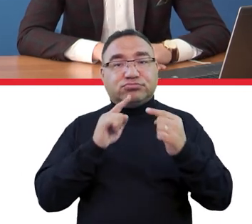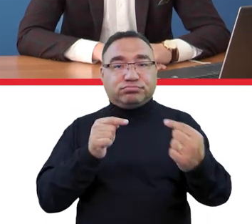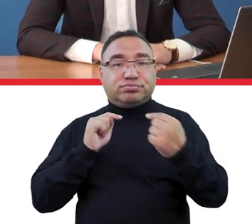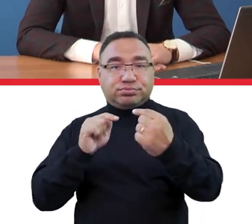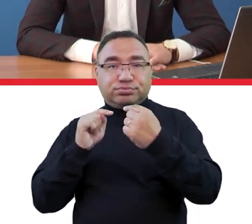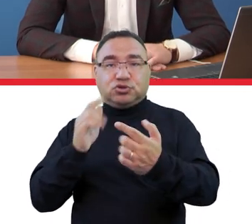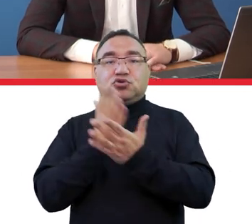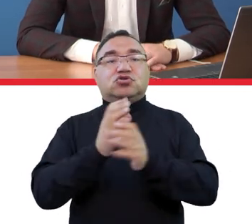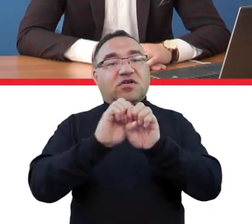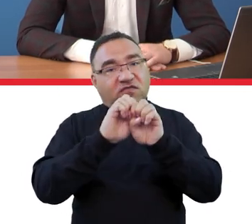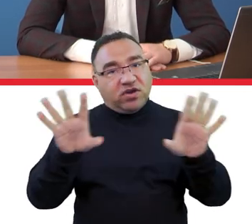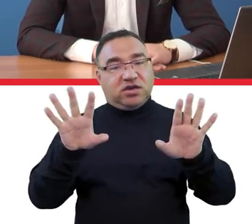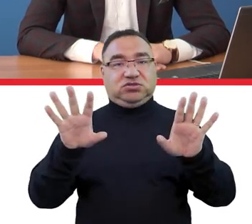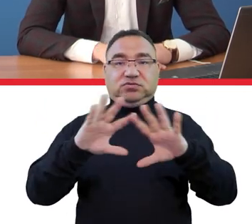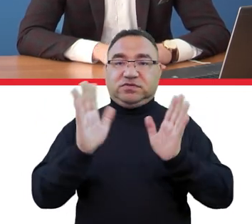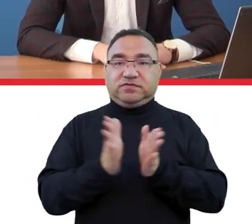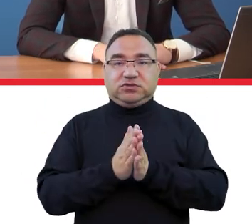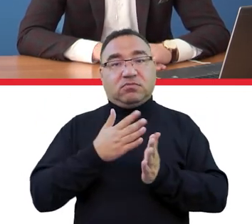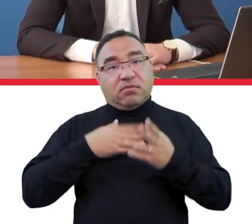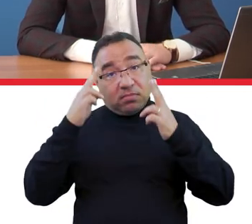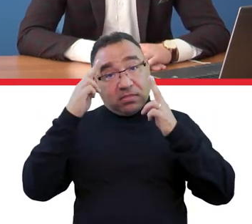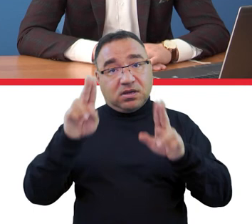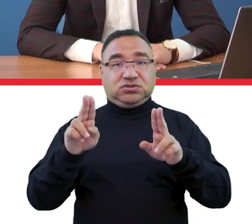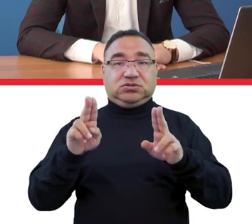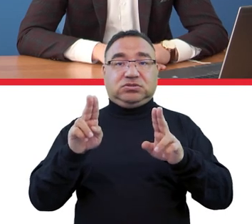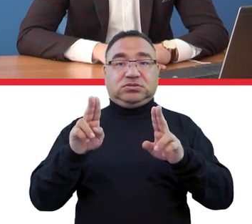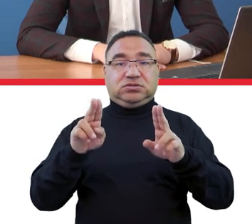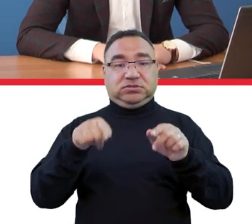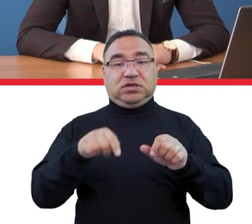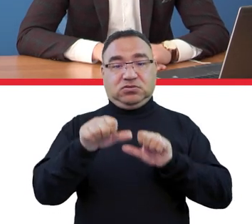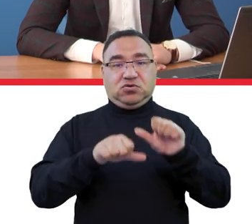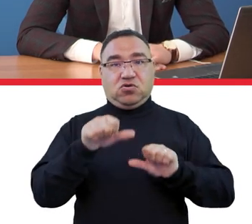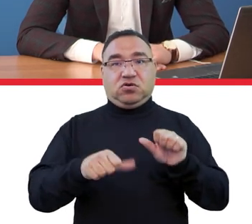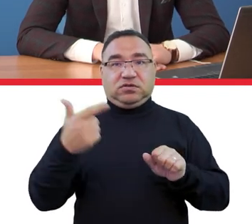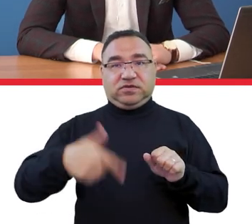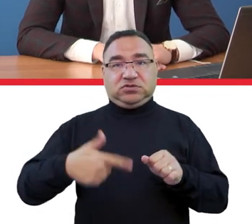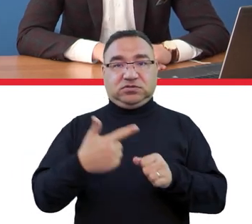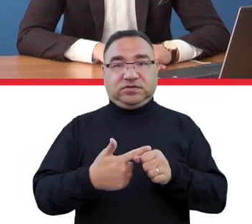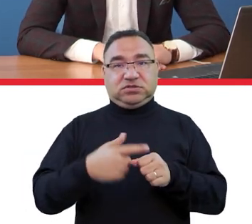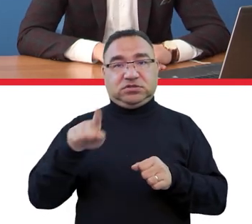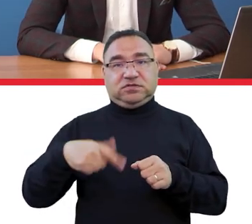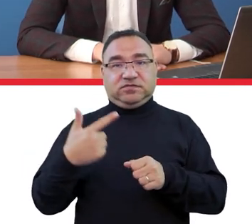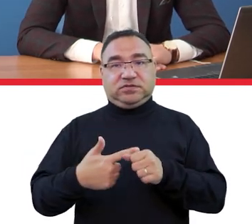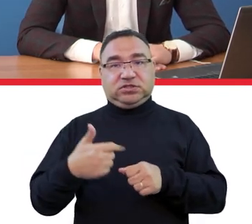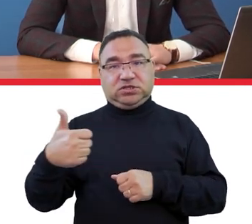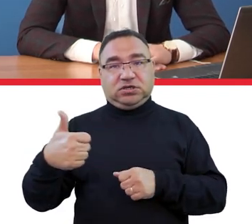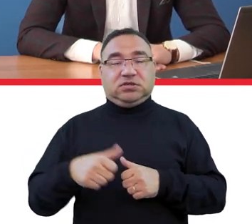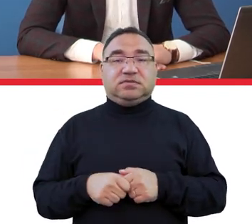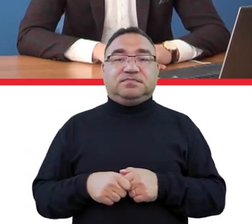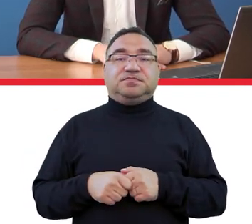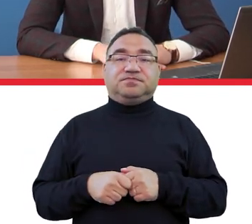rozwialiśmy pewne wątpliwości mam nadzieję że w ten rok akademicki 2020-2021